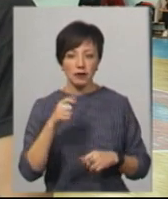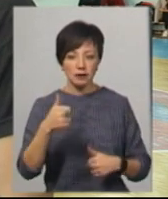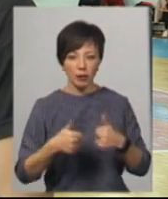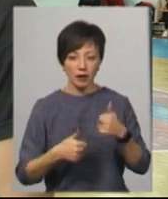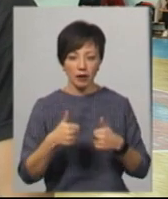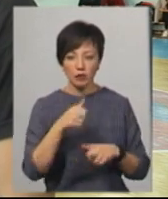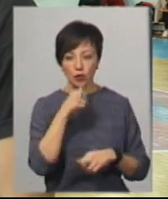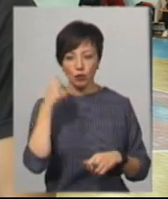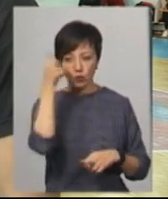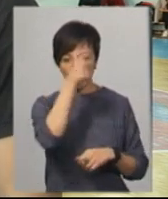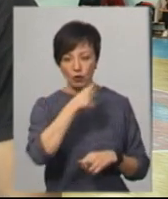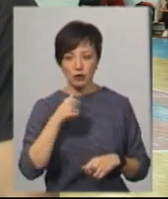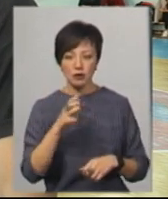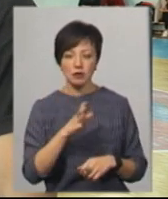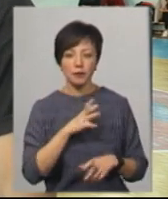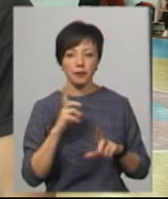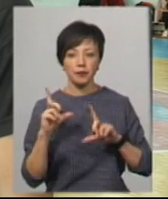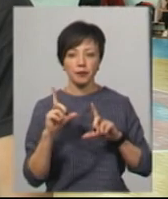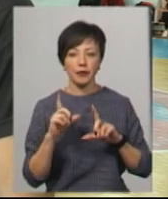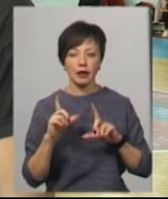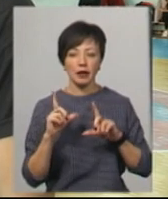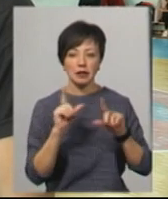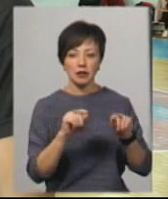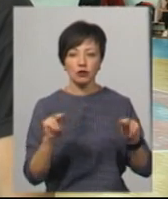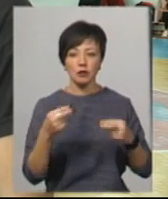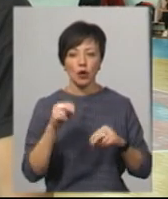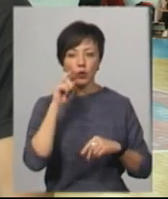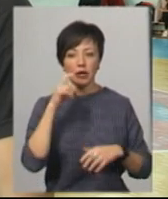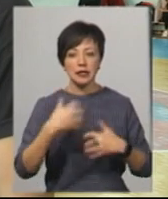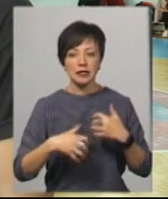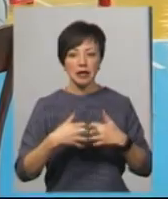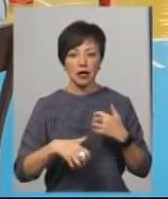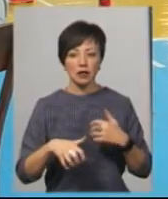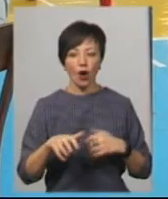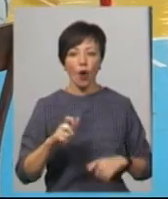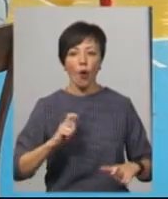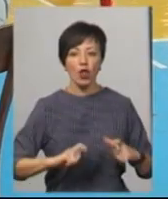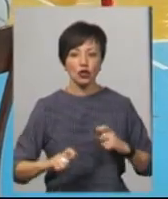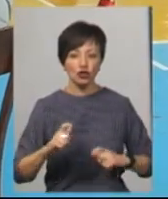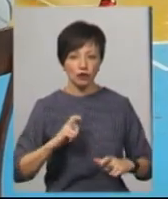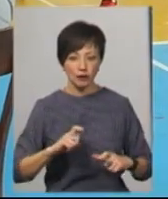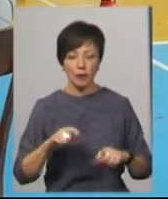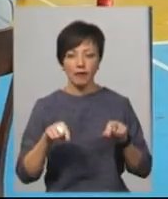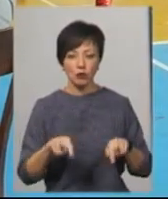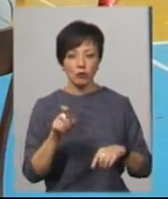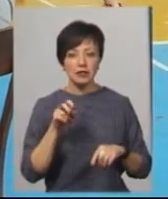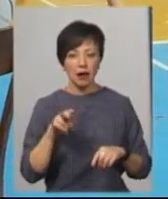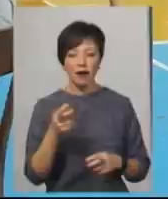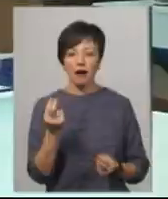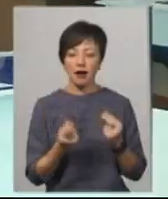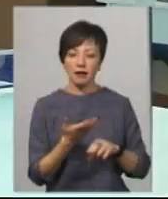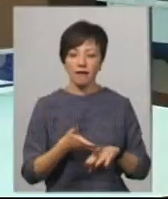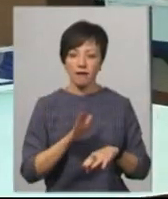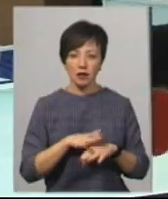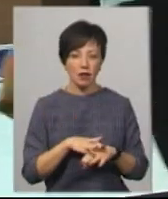В минулому році їздили коледжом на чемпіонат України серед коледжів. Максим Якіцюк каже, в цьому залі грати важко,